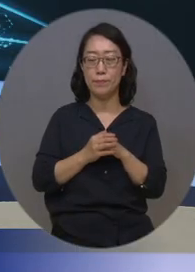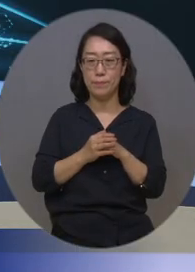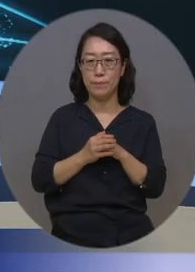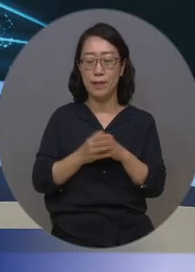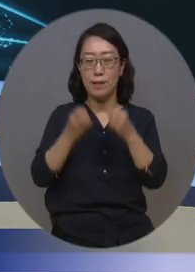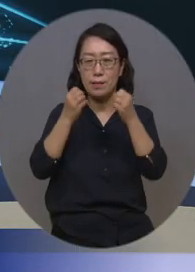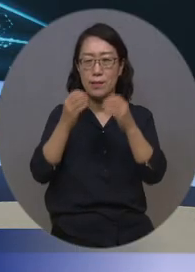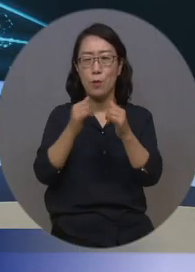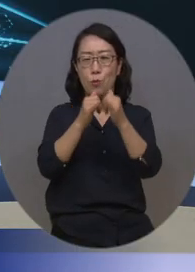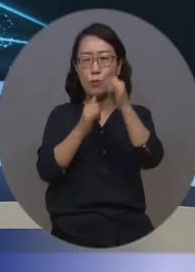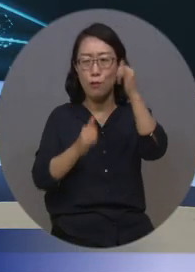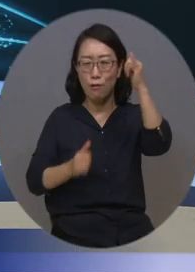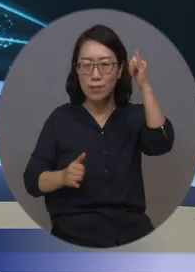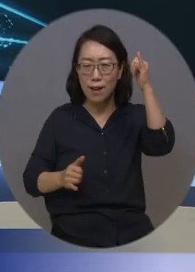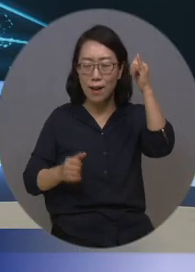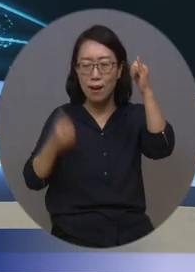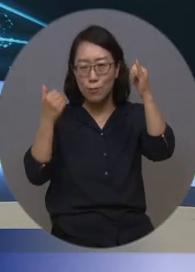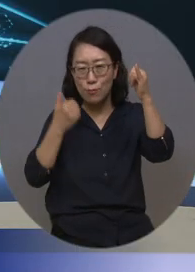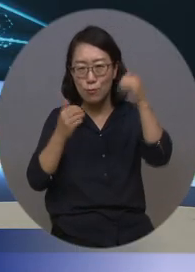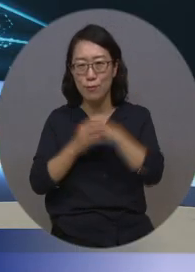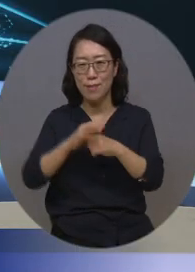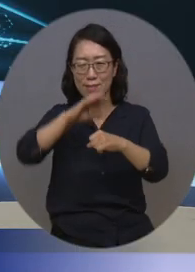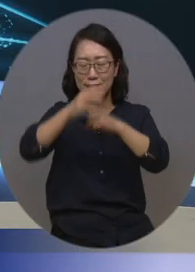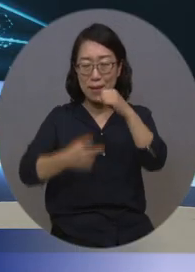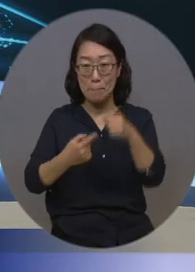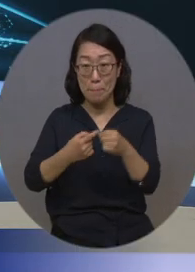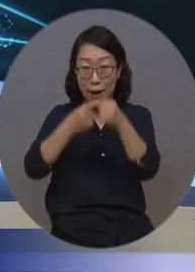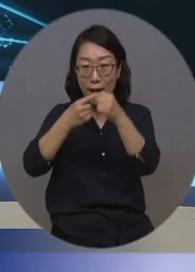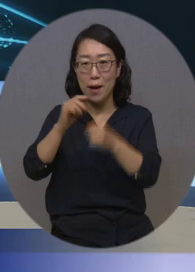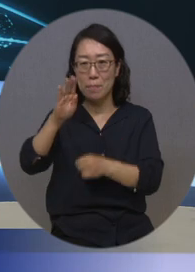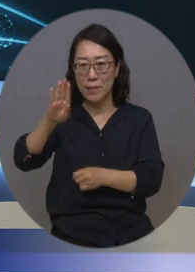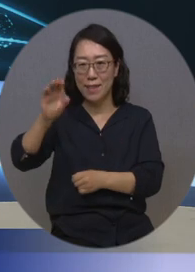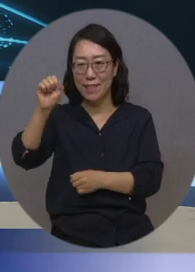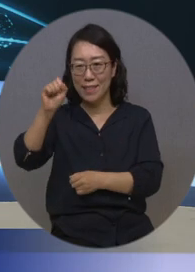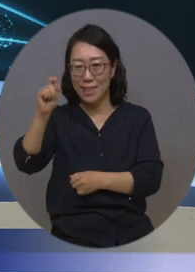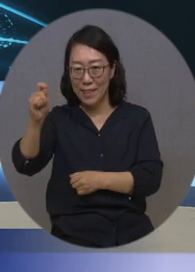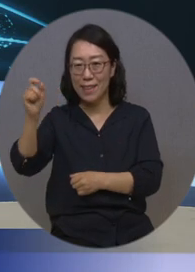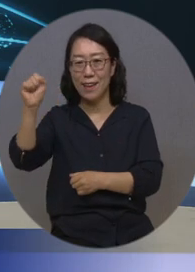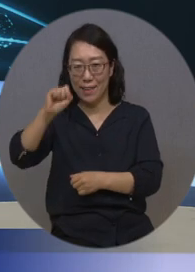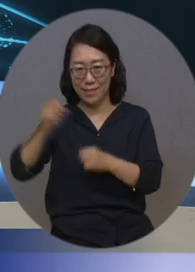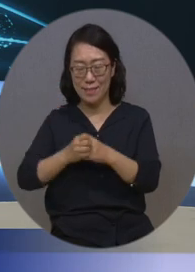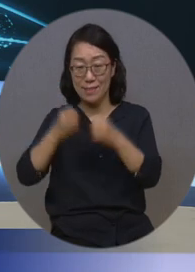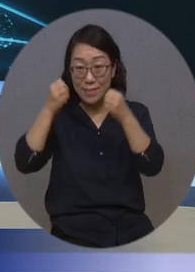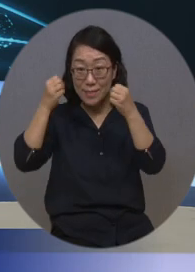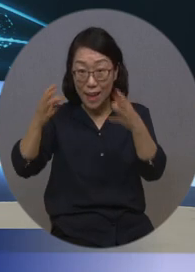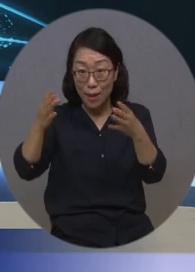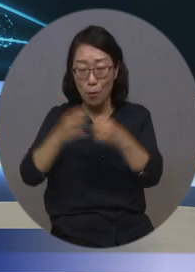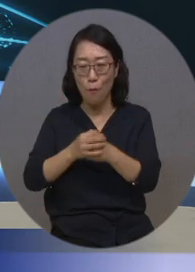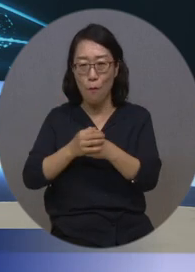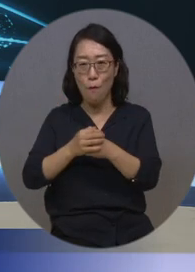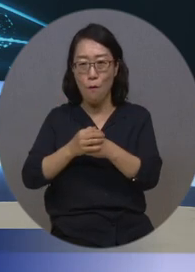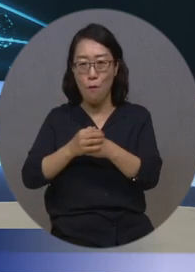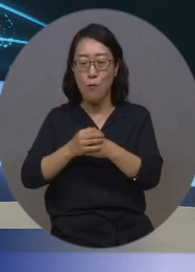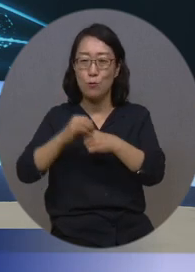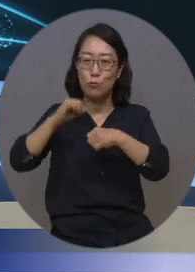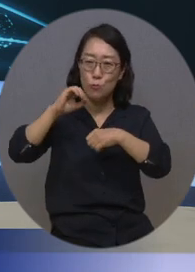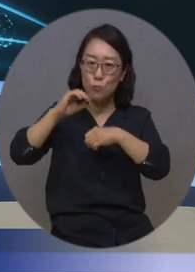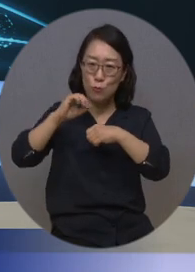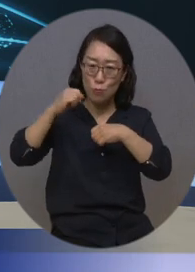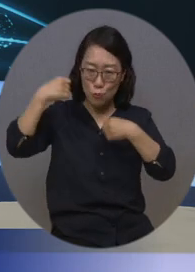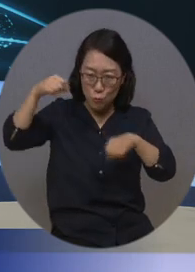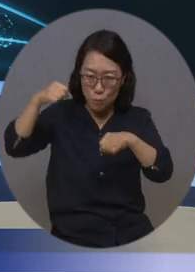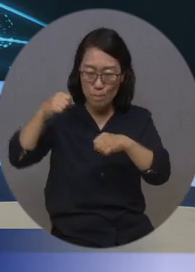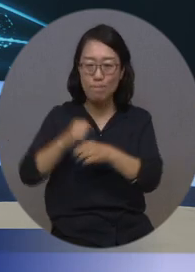새로운 역사를 쓰고 있는 세계 최고의 그룹 방탄소년단이 신곡 퍼미션 투 댄스 뮤직비디오에서 수어 안무를